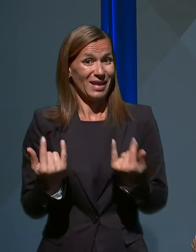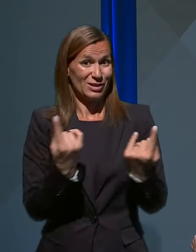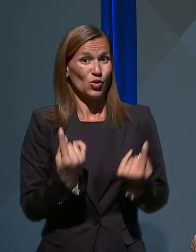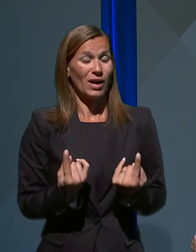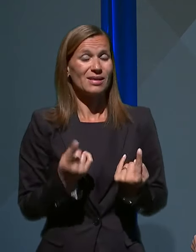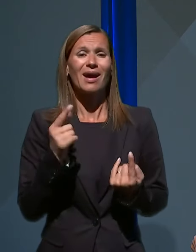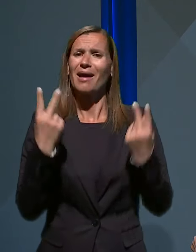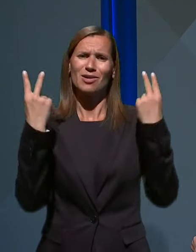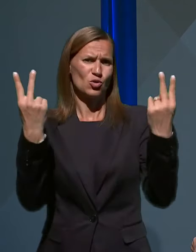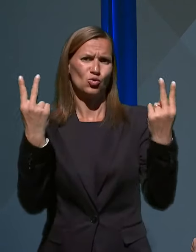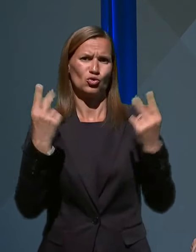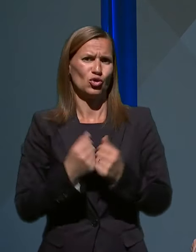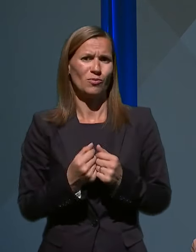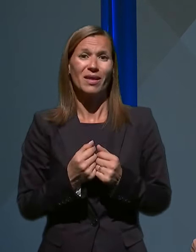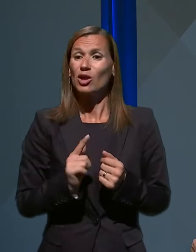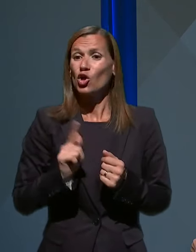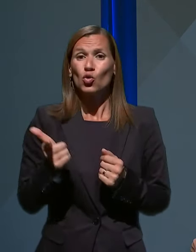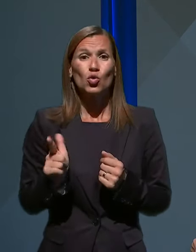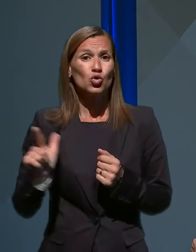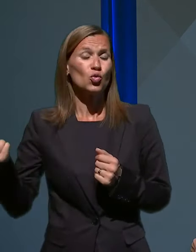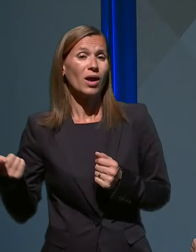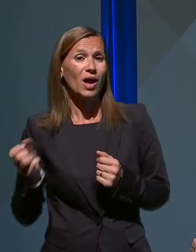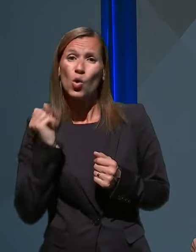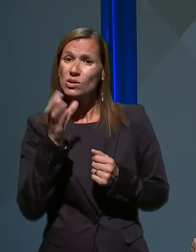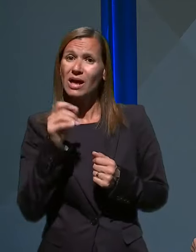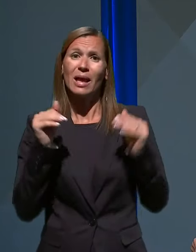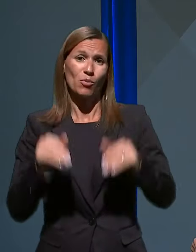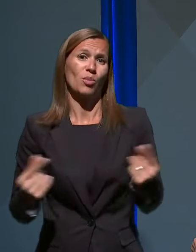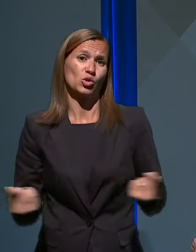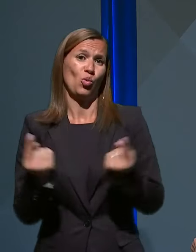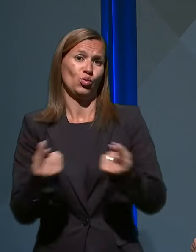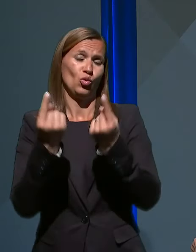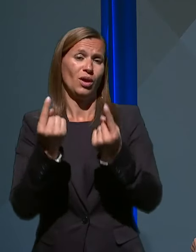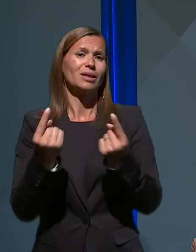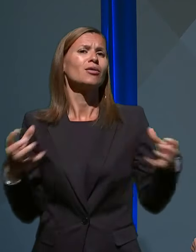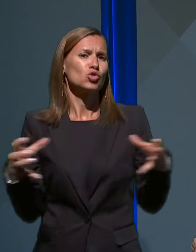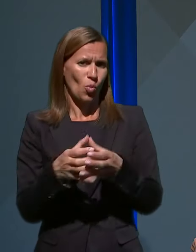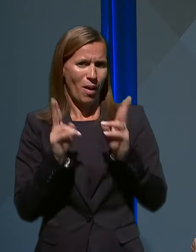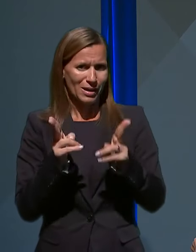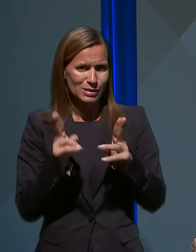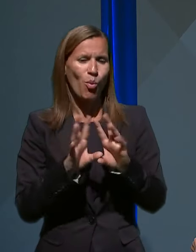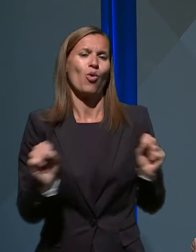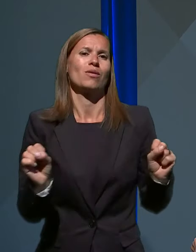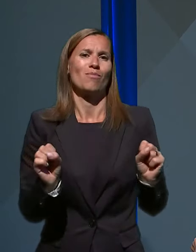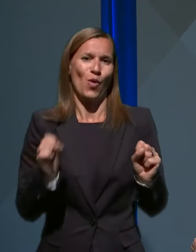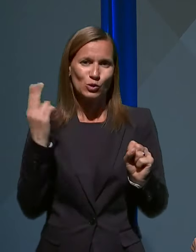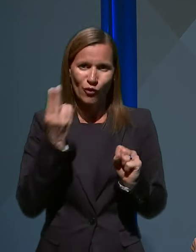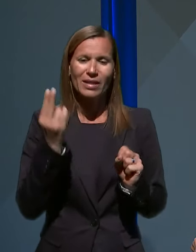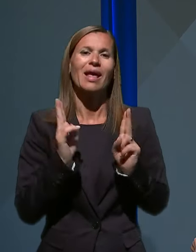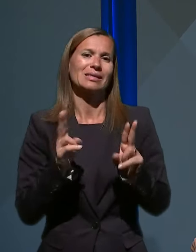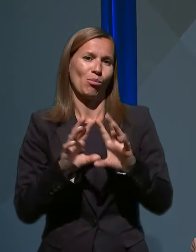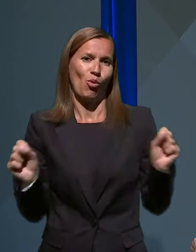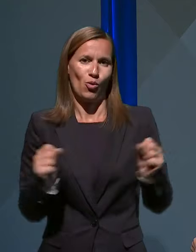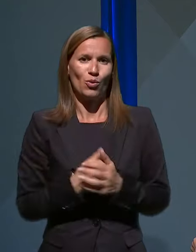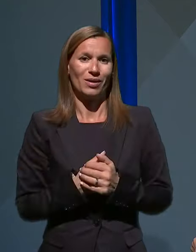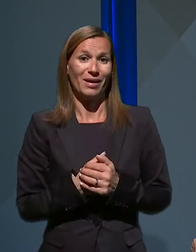drug drugega moramo dan za den spodbujati, da zmoremo, da Slovenija zmore. vsem